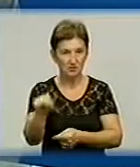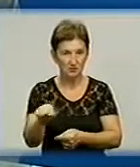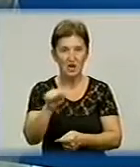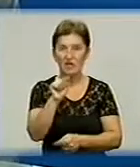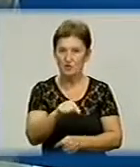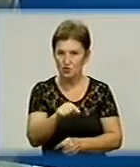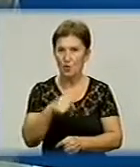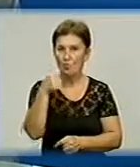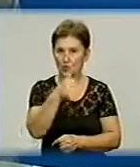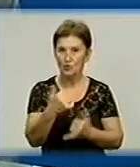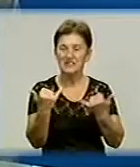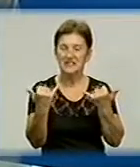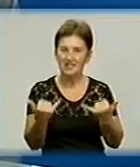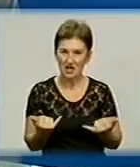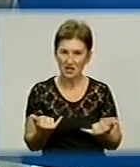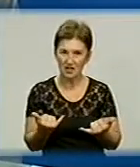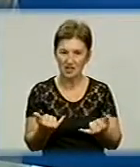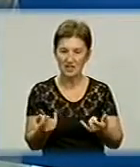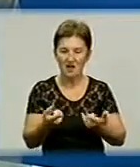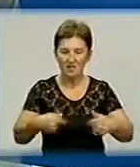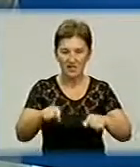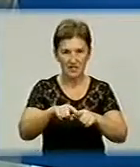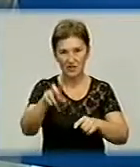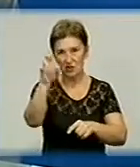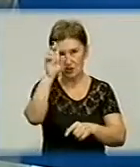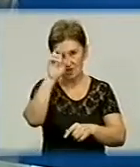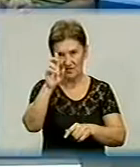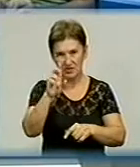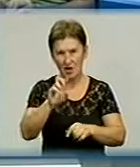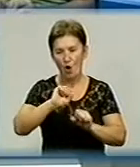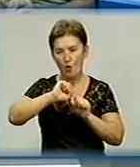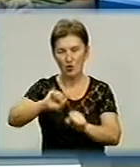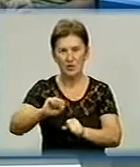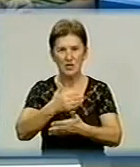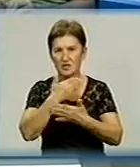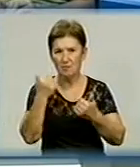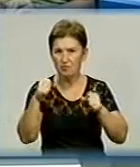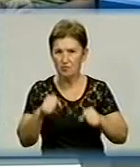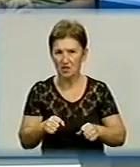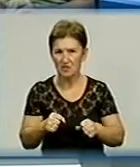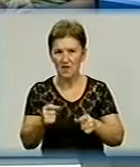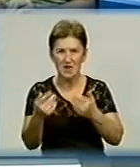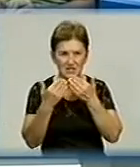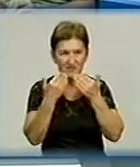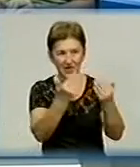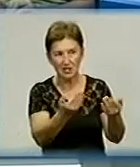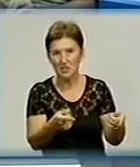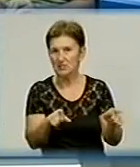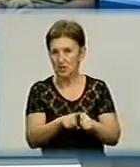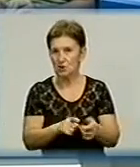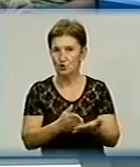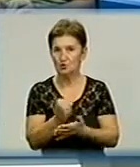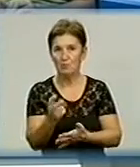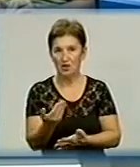цьому році, зараз відділи, державні відділи охорони культурної спечни не мають права звертатися до таких служб, як ми. І тому